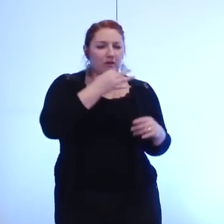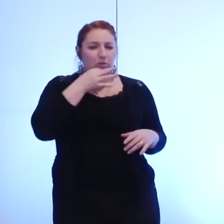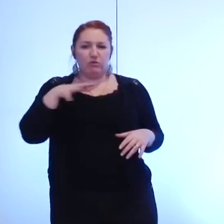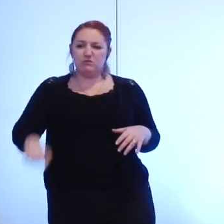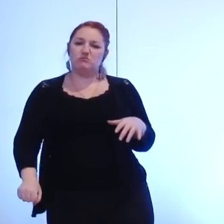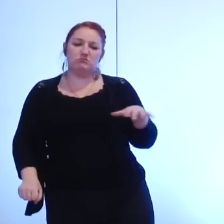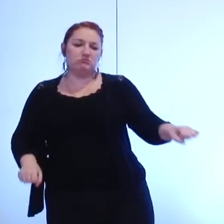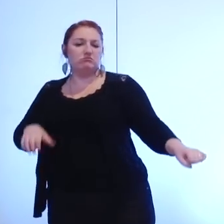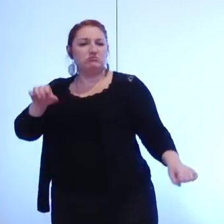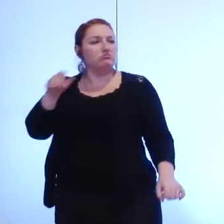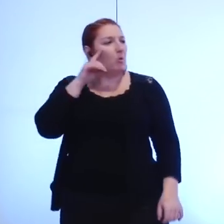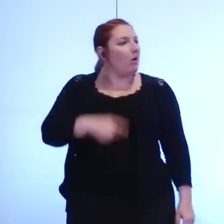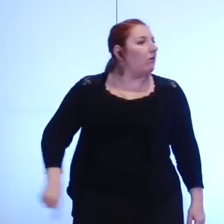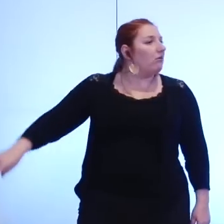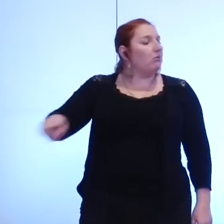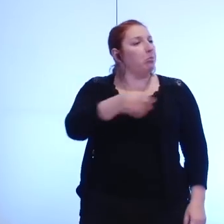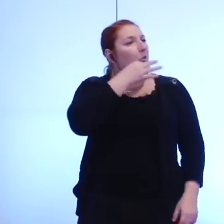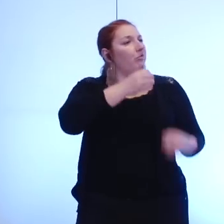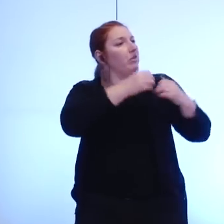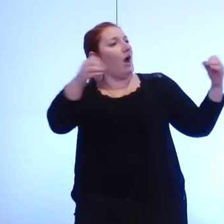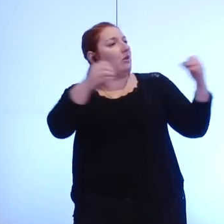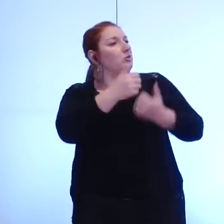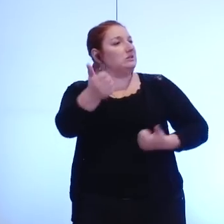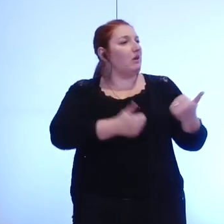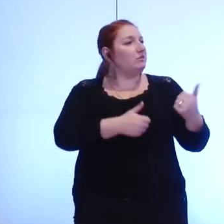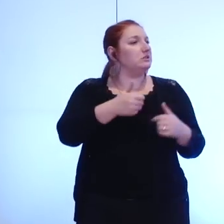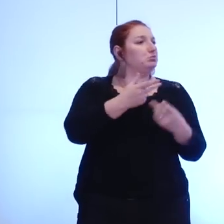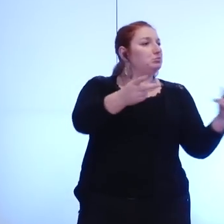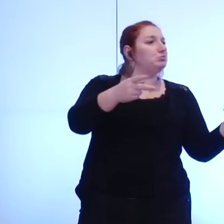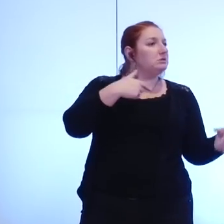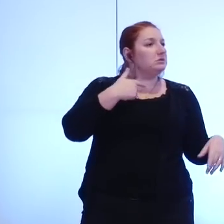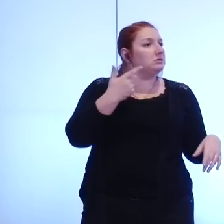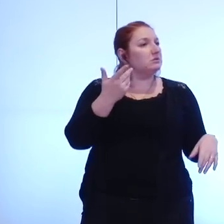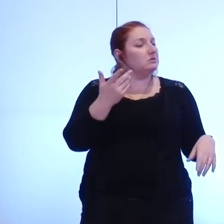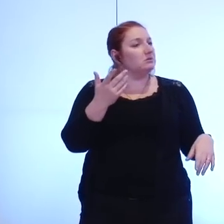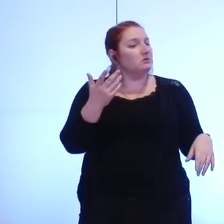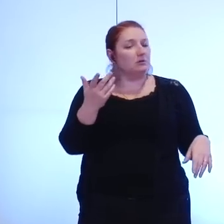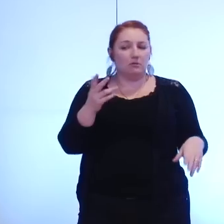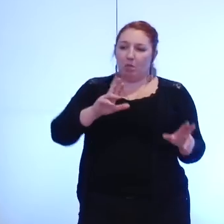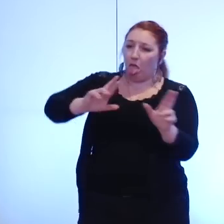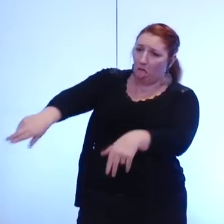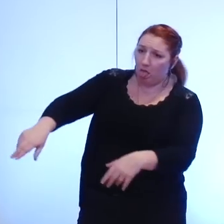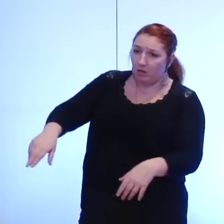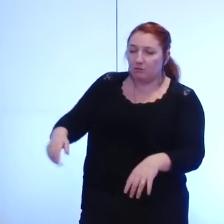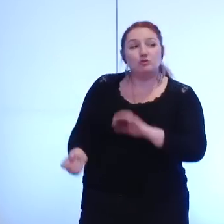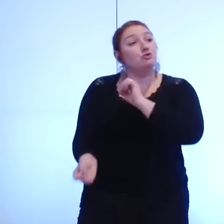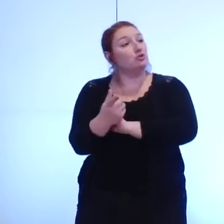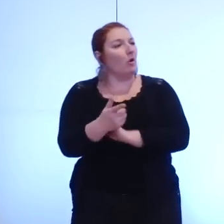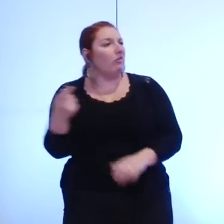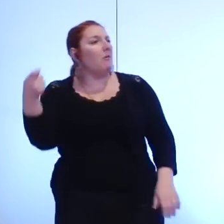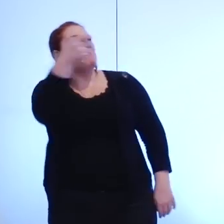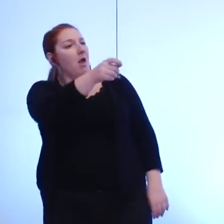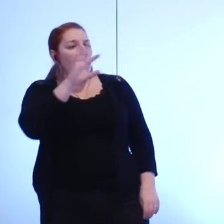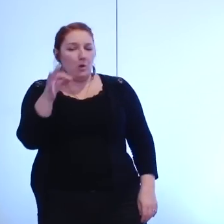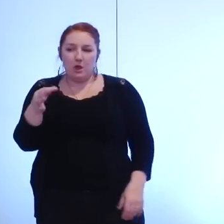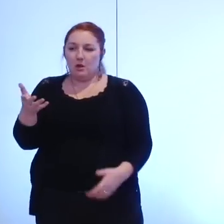de certains services publics locaux dont elle n'aurait pas vocation apparemment à bénéficier sauf en échange de pièces sonnantes et trébuchantes